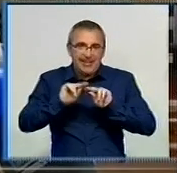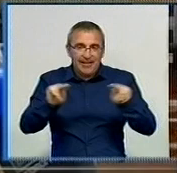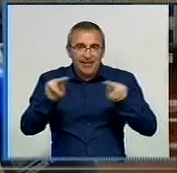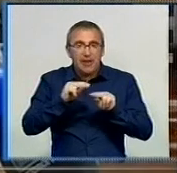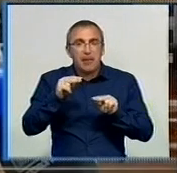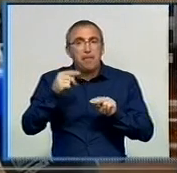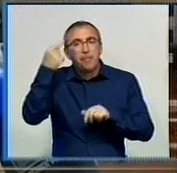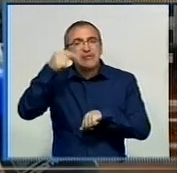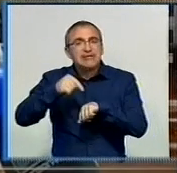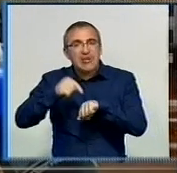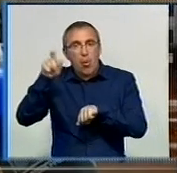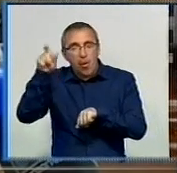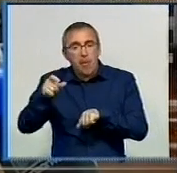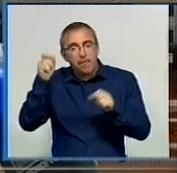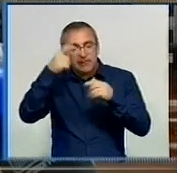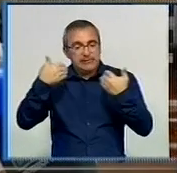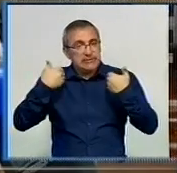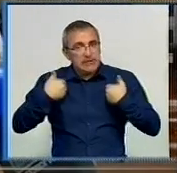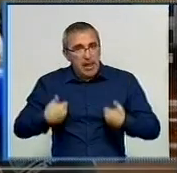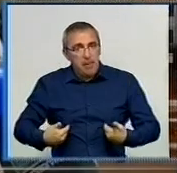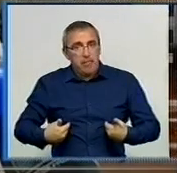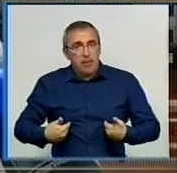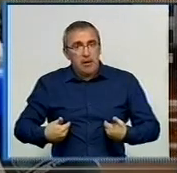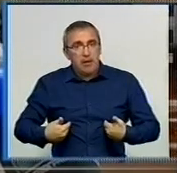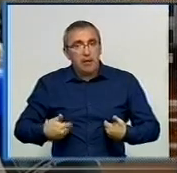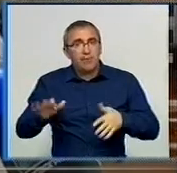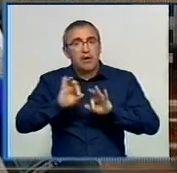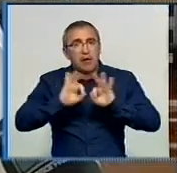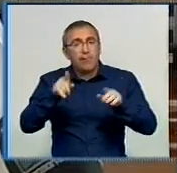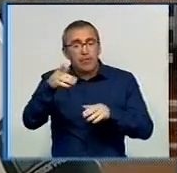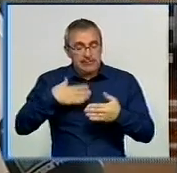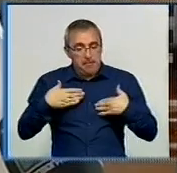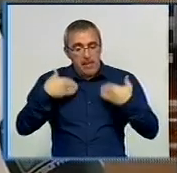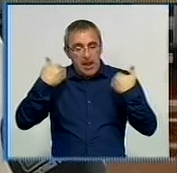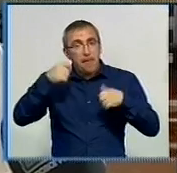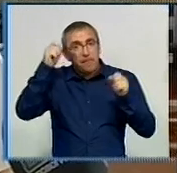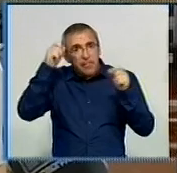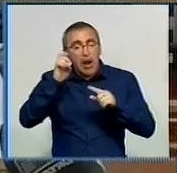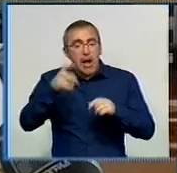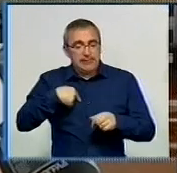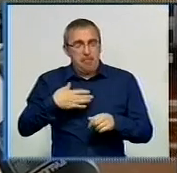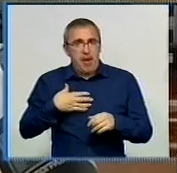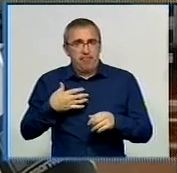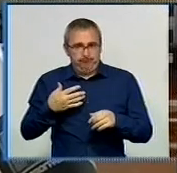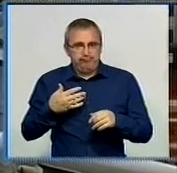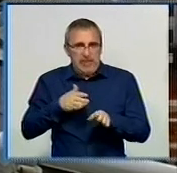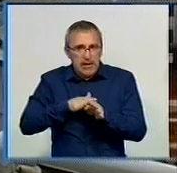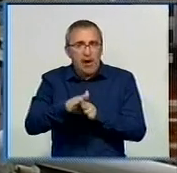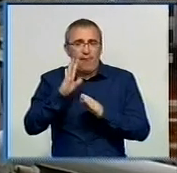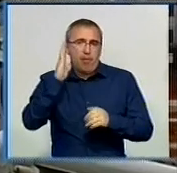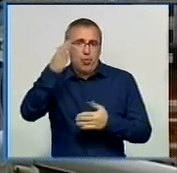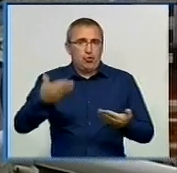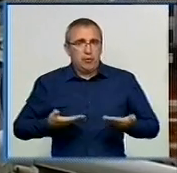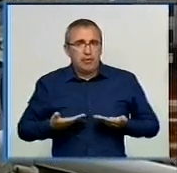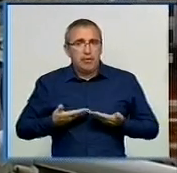психологом, пізнай себе, як їм розказували, щоб вони себе пізнали, як себе реалізувати в майбутньому житті. Більшість